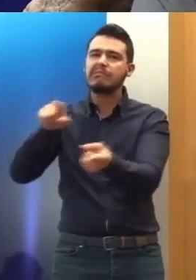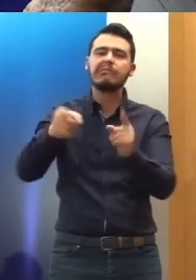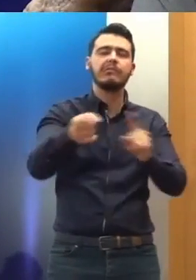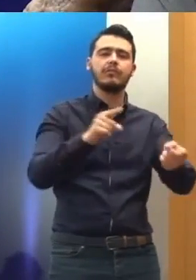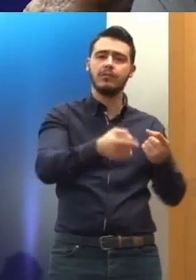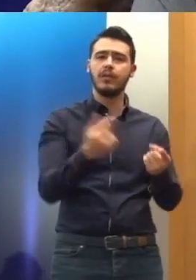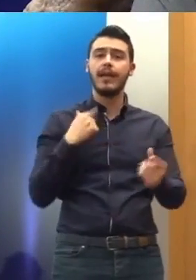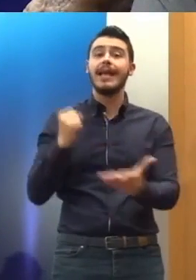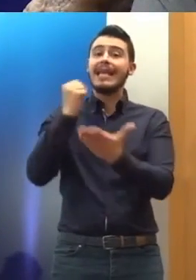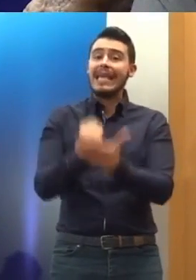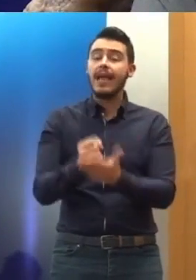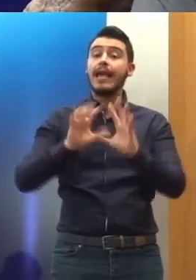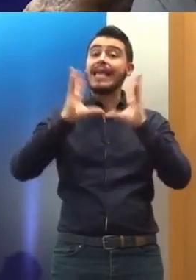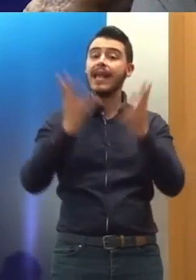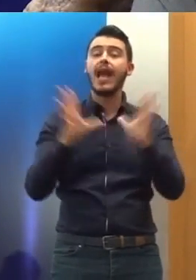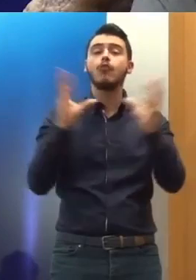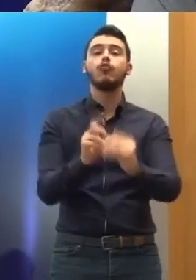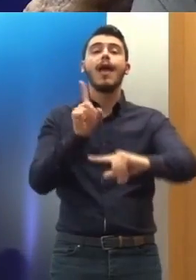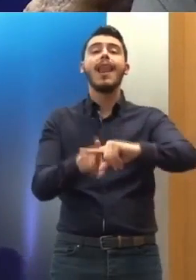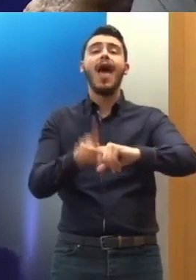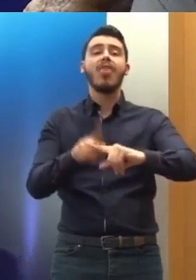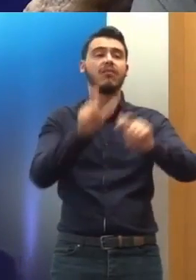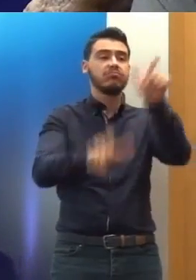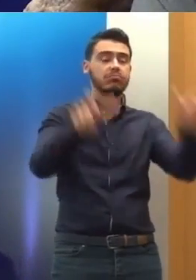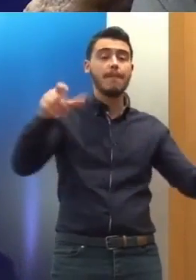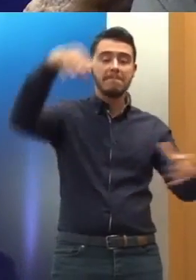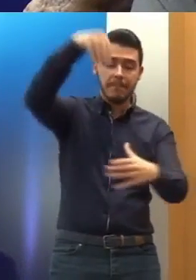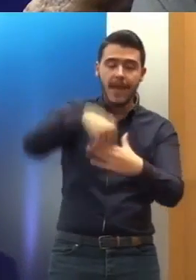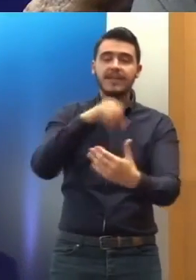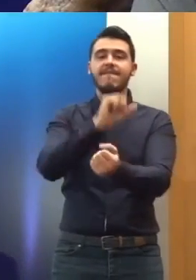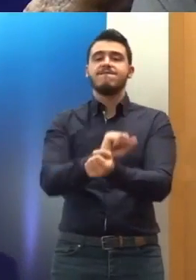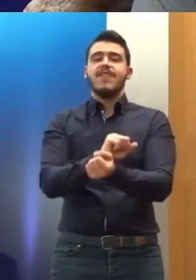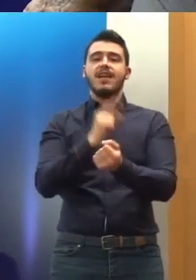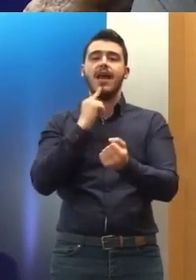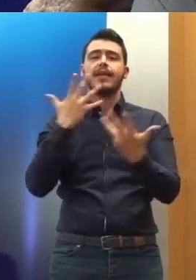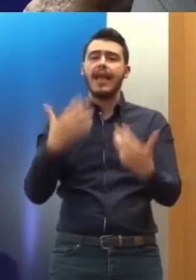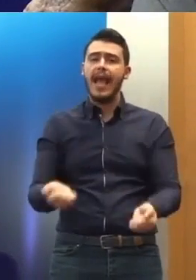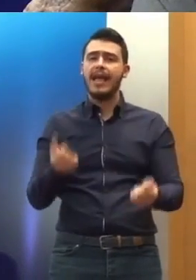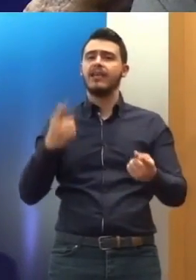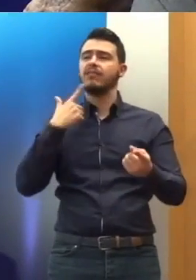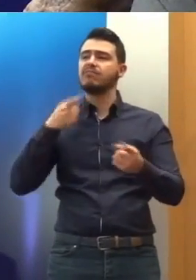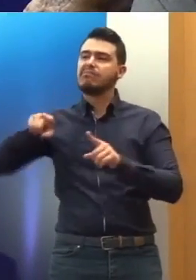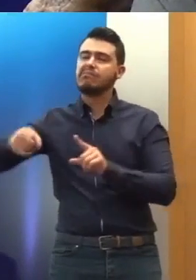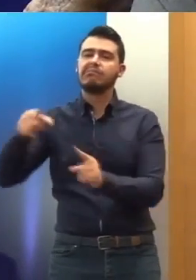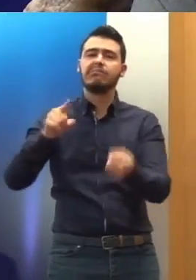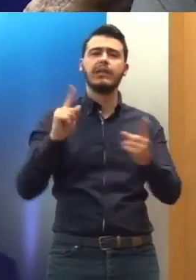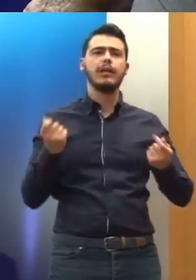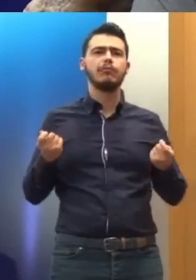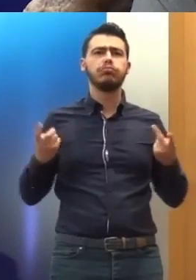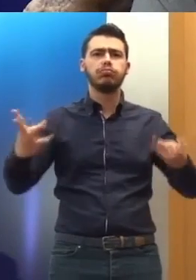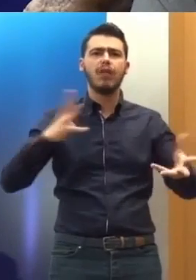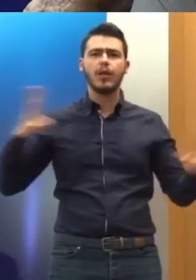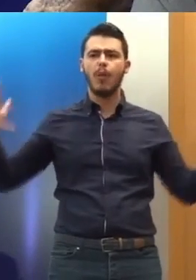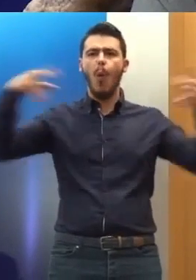γενικότερη κακή κατάσταση των ελληνικών φυλακών τόσο όσον αφορά στις συνθήκες κράτησης λόγω υπερπληθισμού αποουσίες